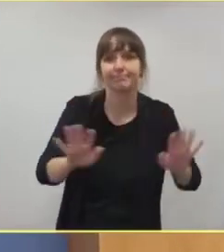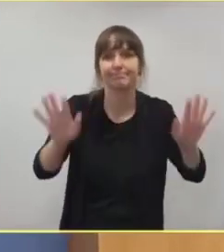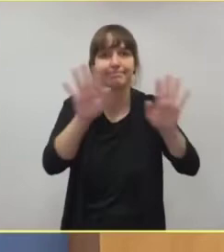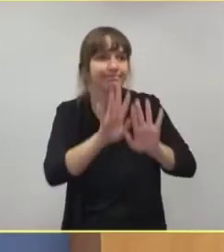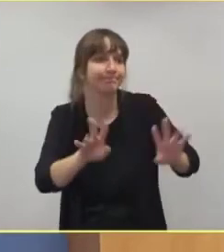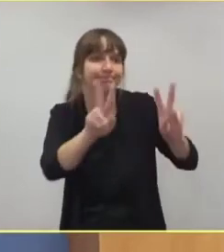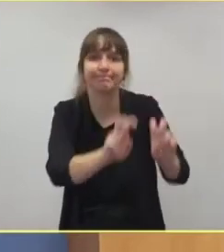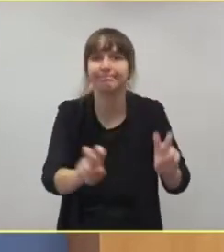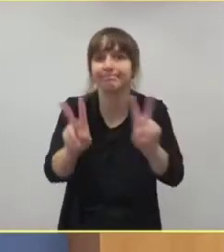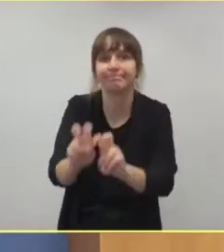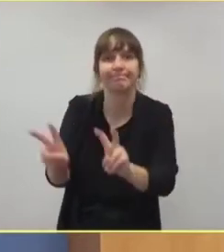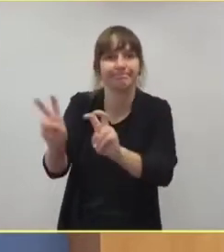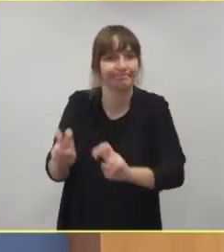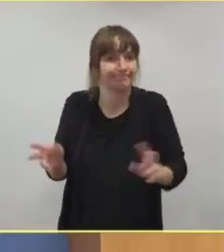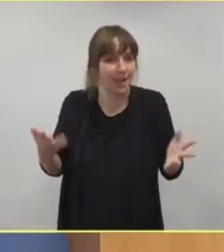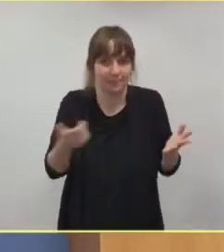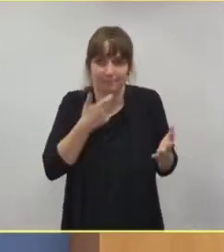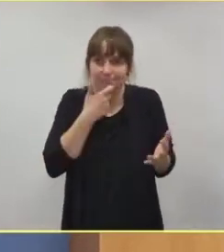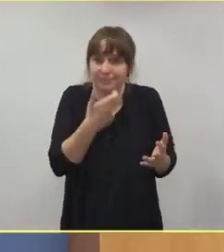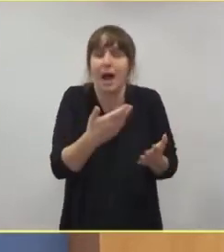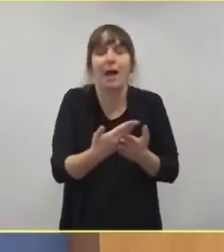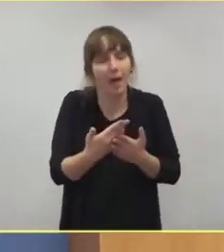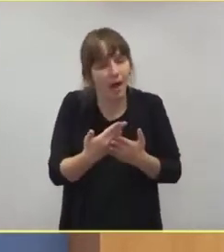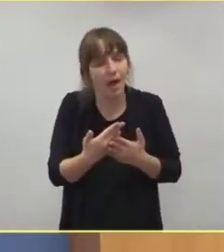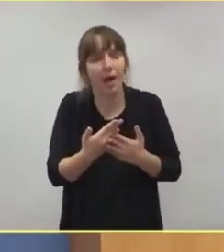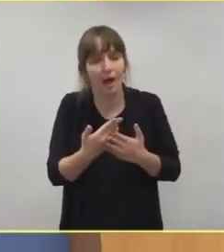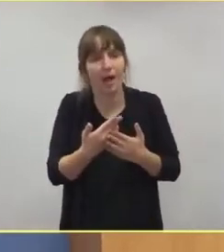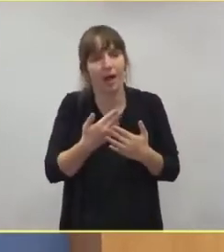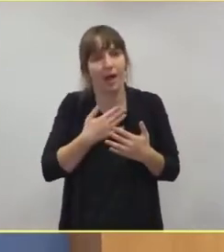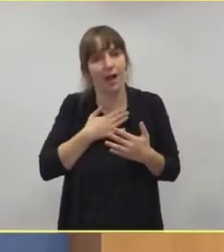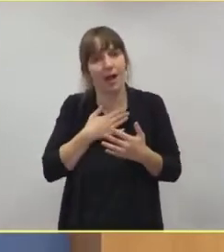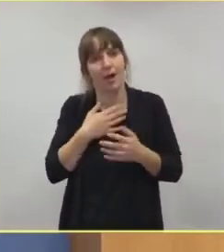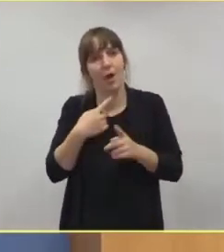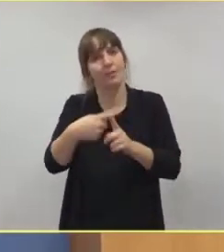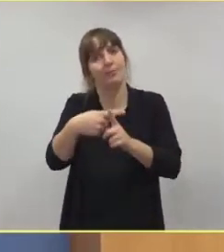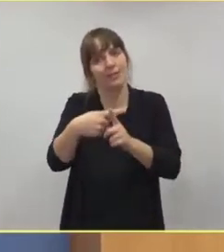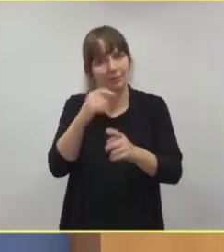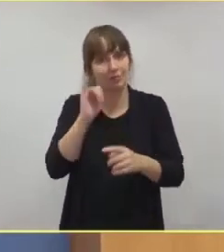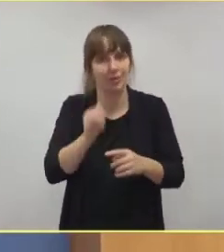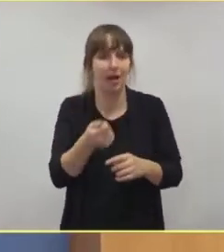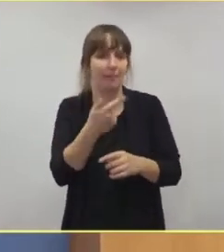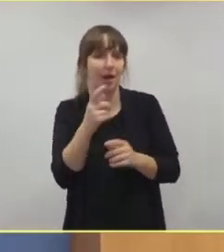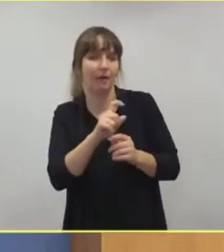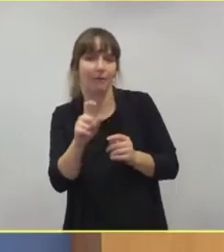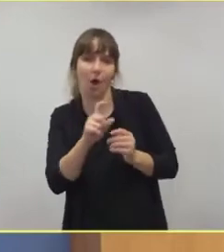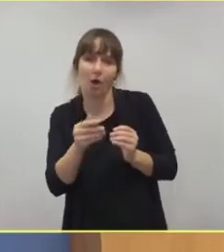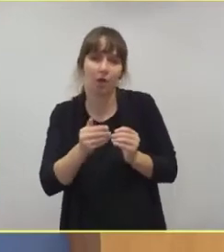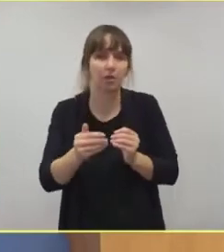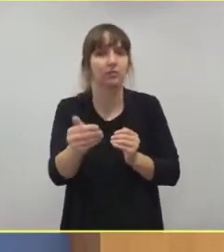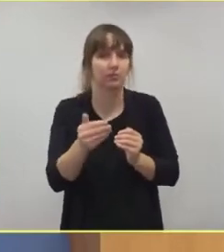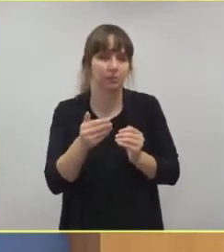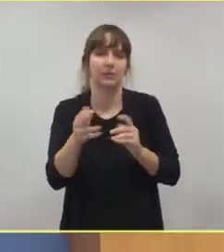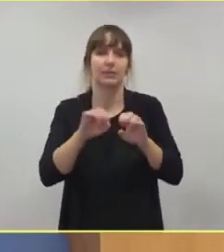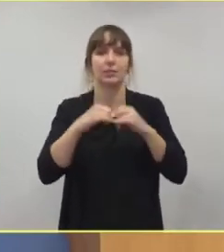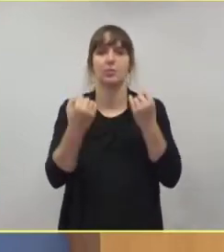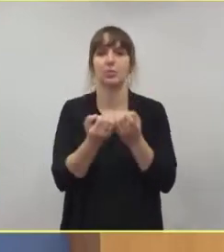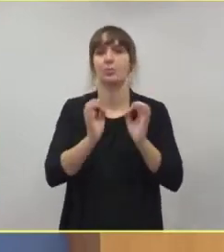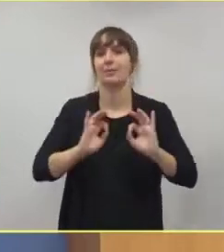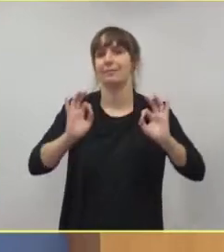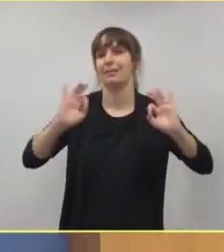Aber ich bin auch da zuversichtlich, dass wir in wenigen Wochen auch wieder hier besser dastehen werden.